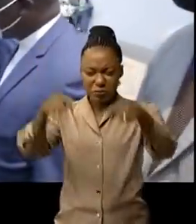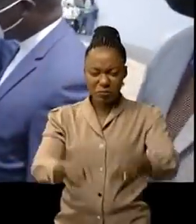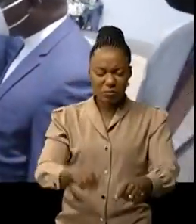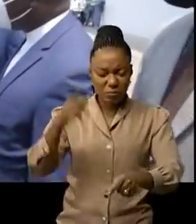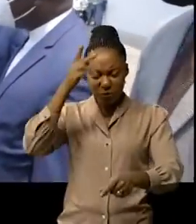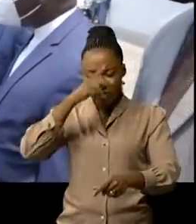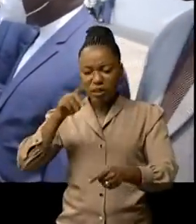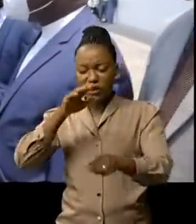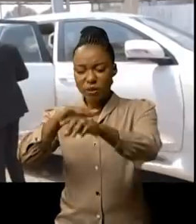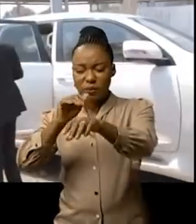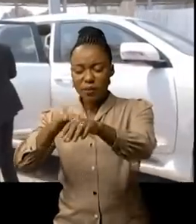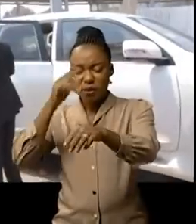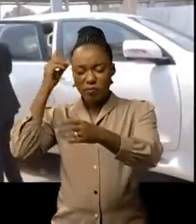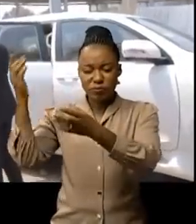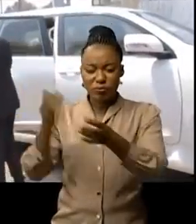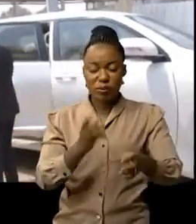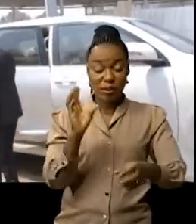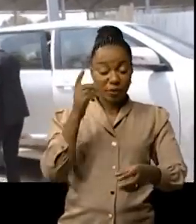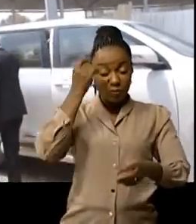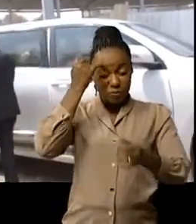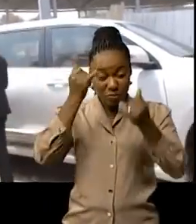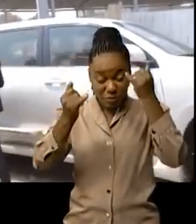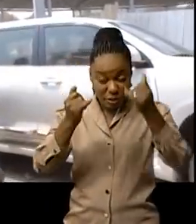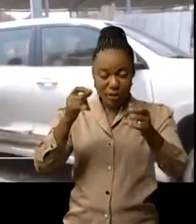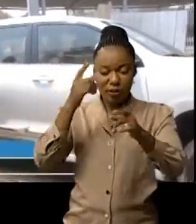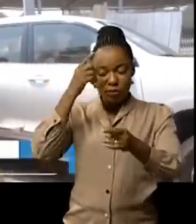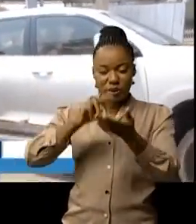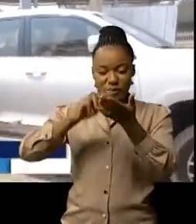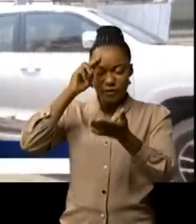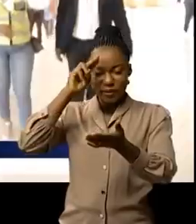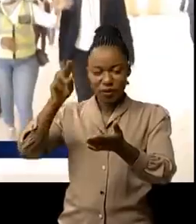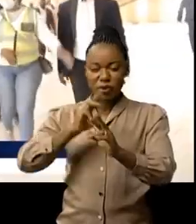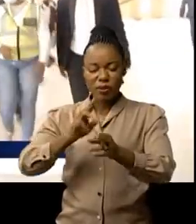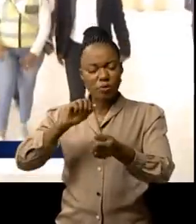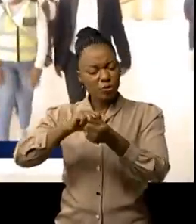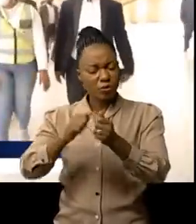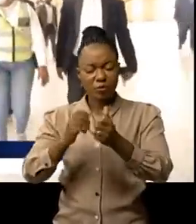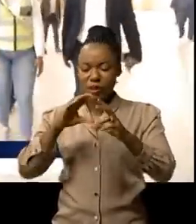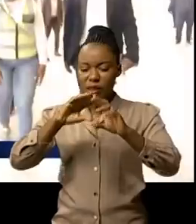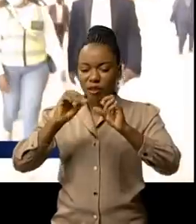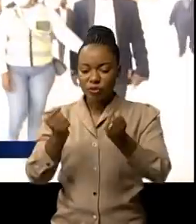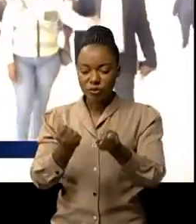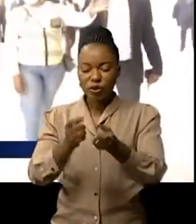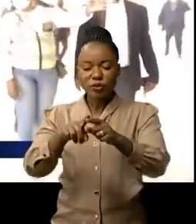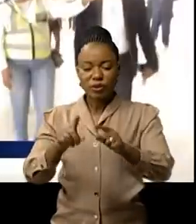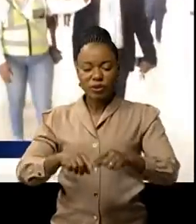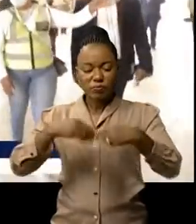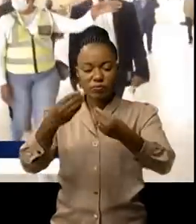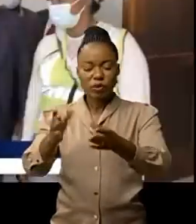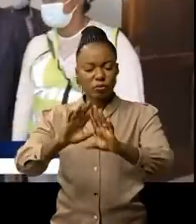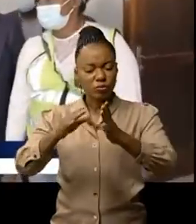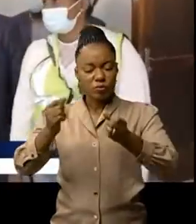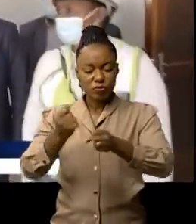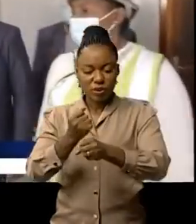sont appelés à porter leur pierre à l'édifice d'une université qui réponde aux problèmes de la société et donne satisfaction au marché de l